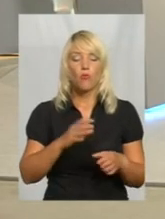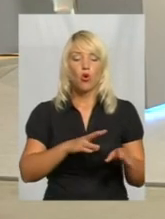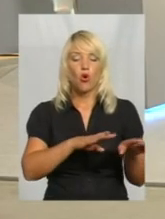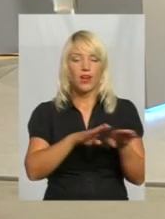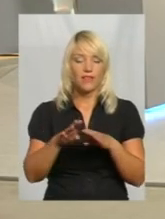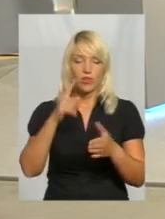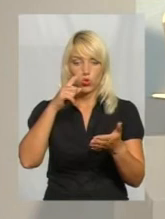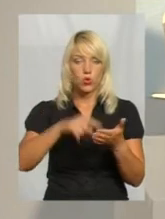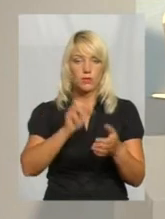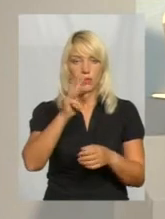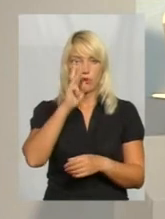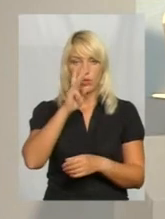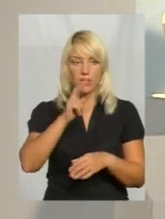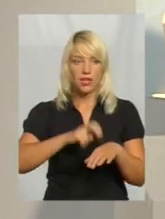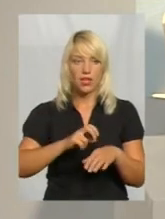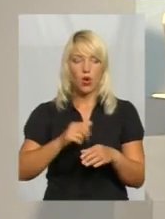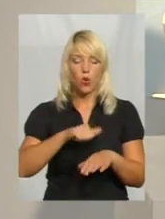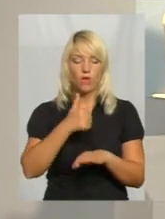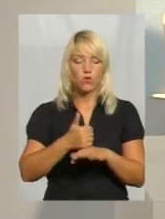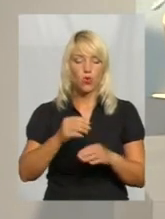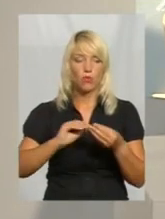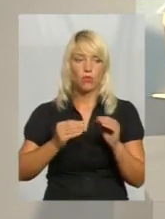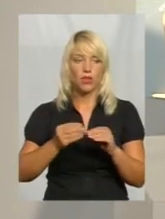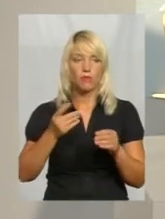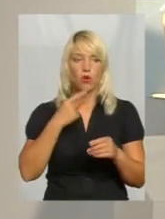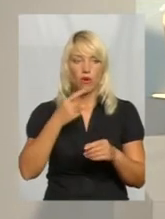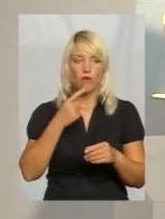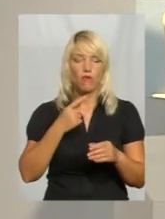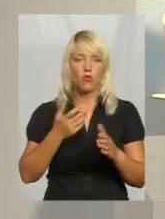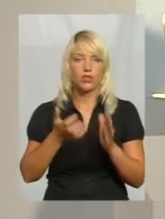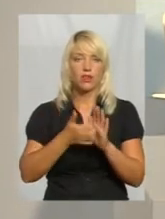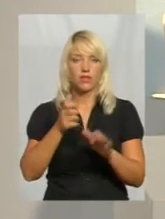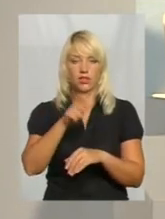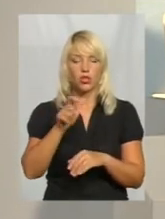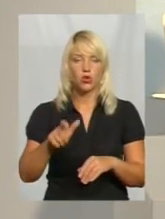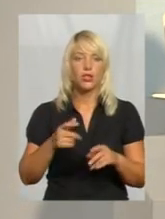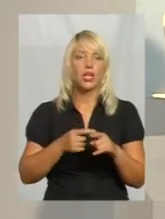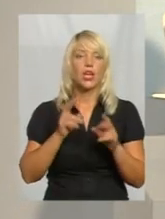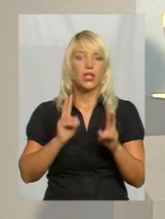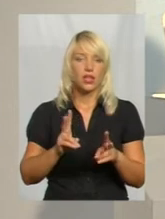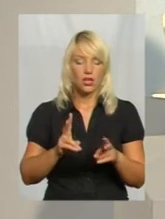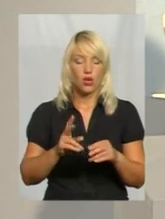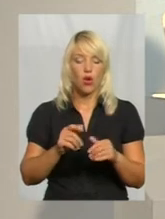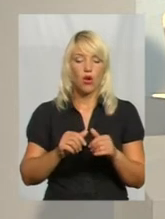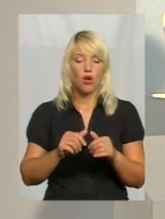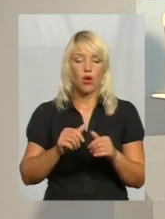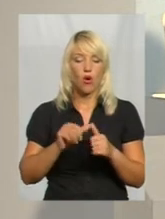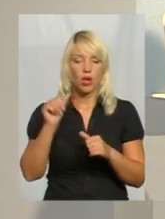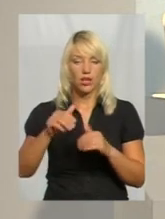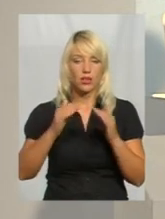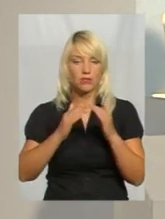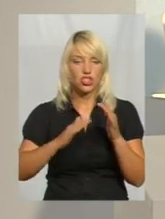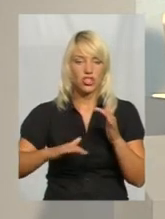От в сюжеті ми бачили, що головною проблемою все ж таки відзначають брак кадрів. Як, окрім житла, яким чином ще